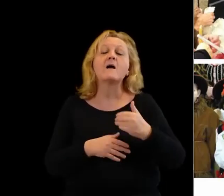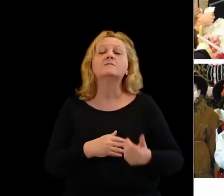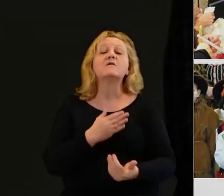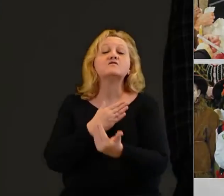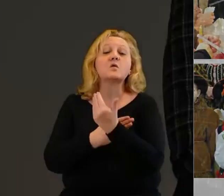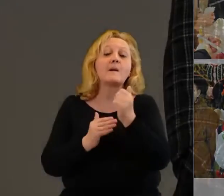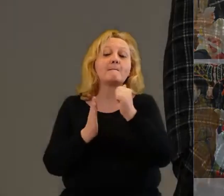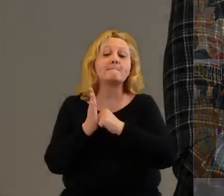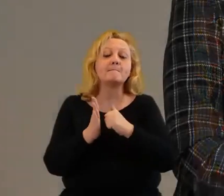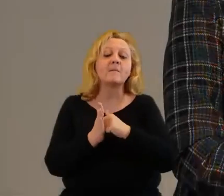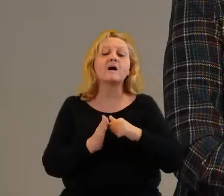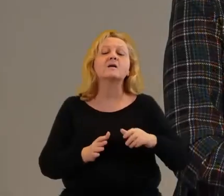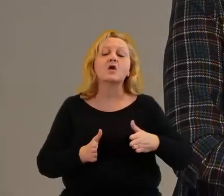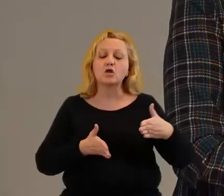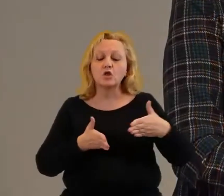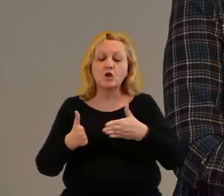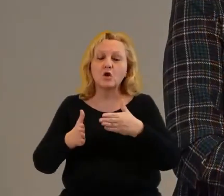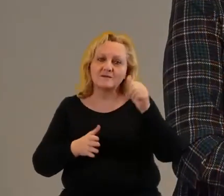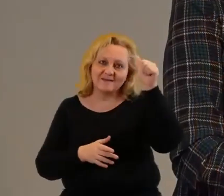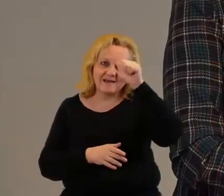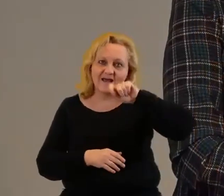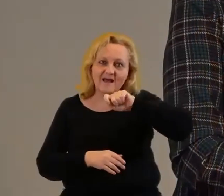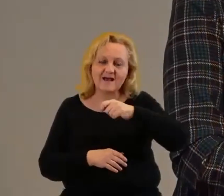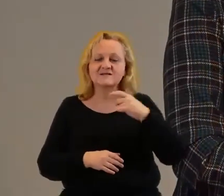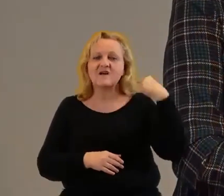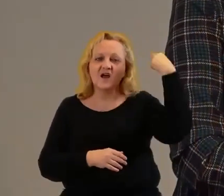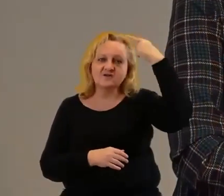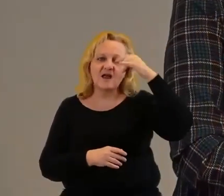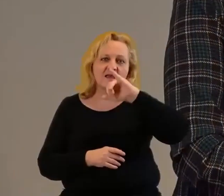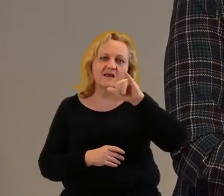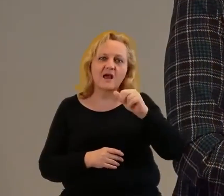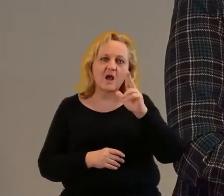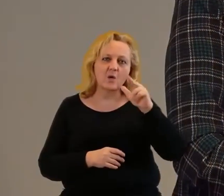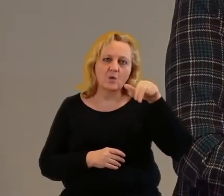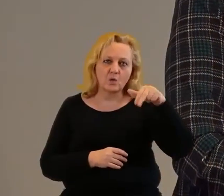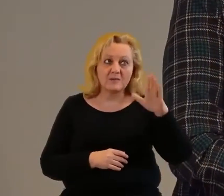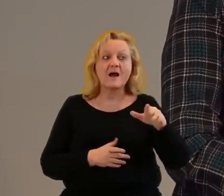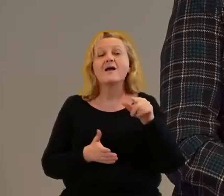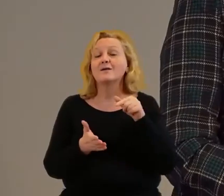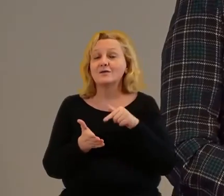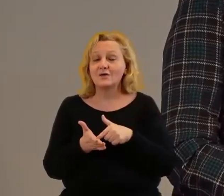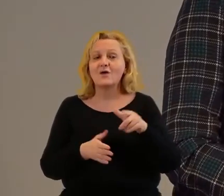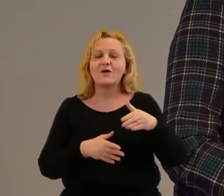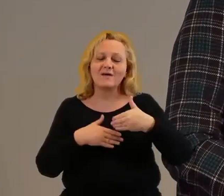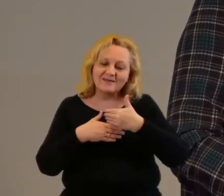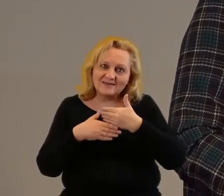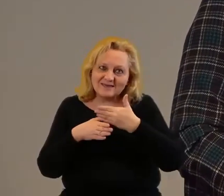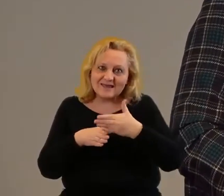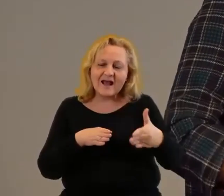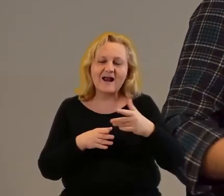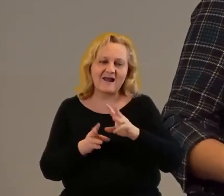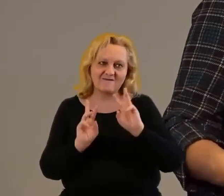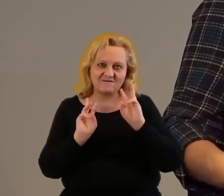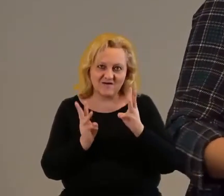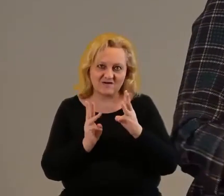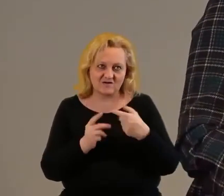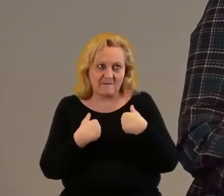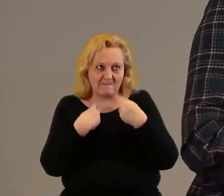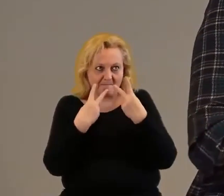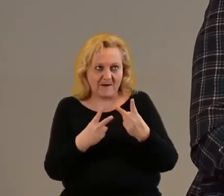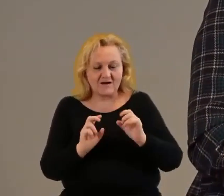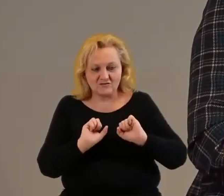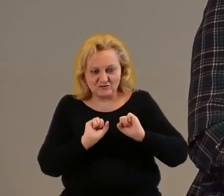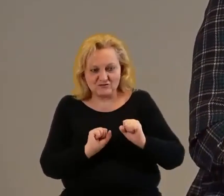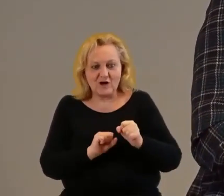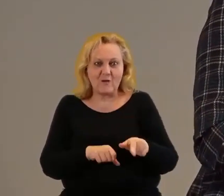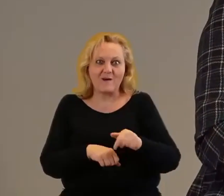Dróg Świętego Jakuba. No i to jest znowu kontynuacja tych warsztatów, bo zobaczyliśmy, że to rzeczywiście jest działanie